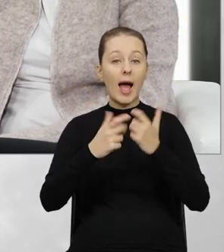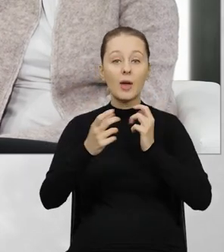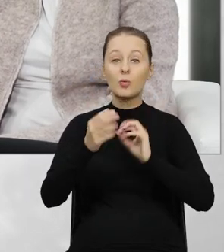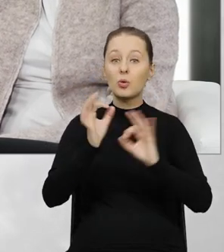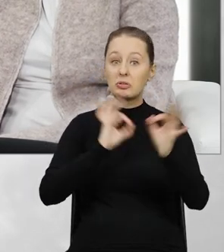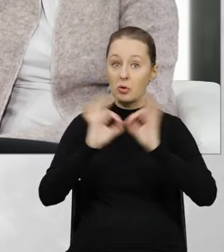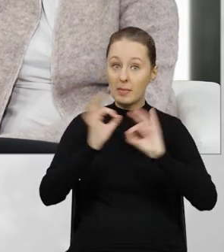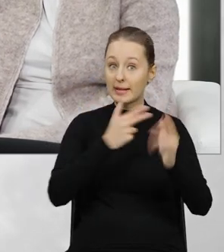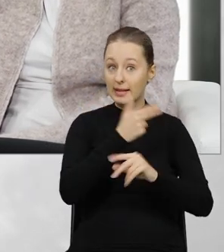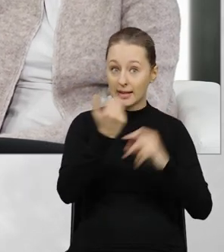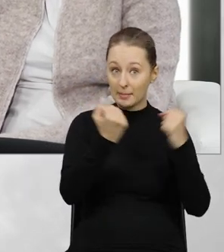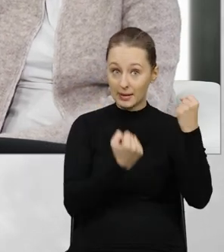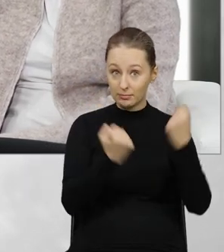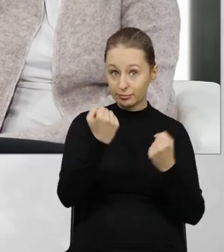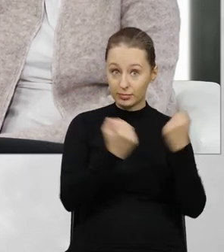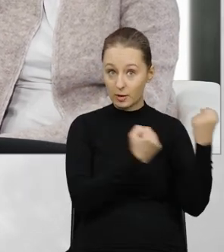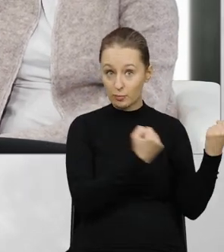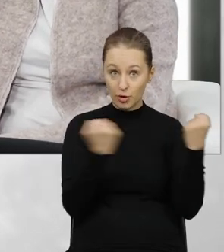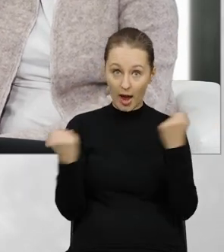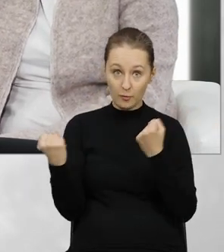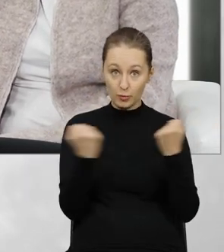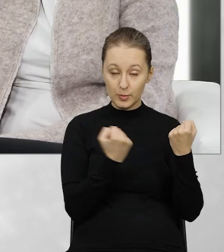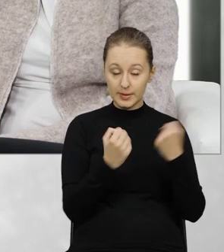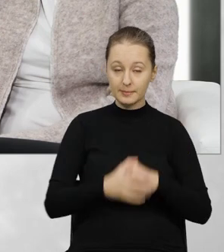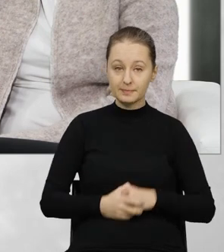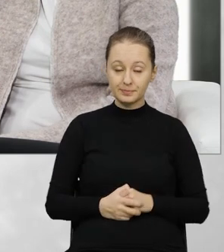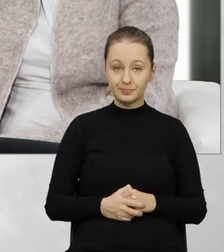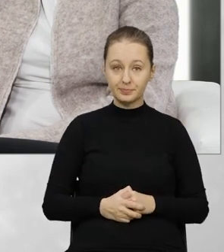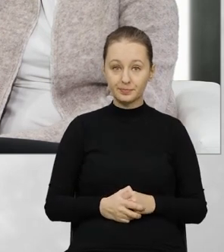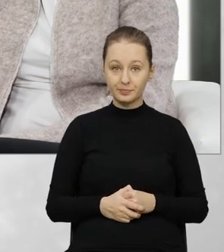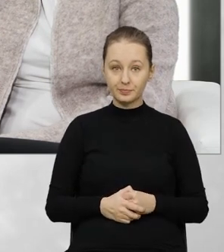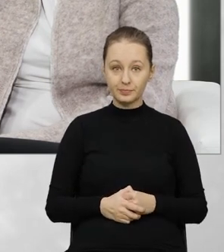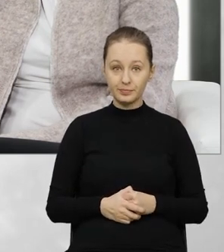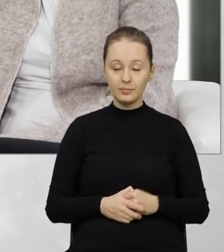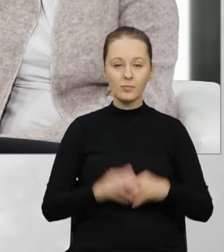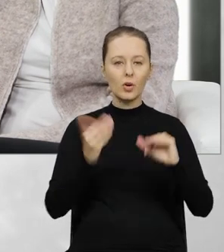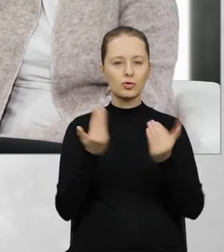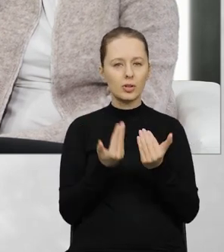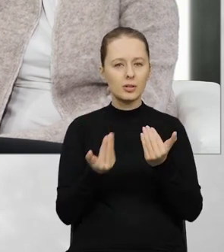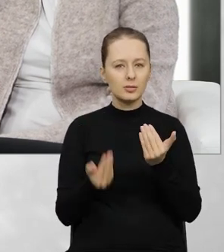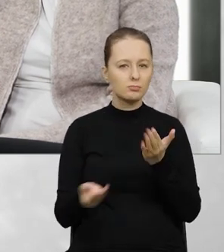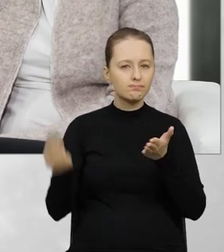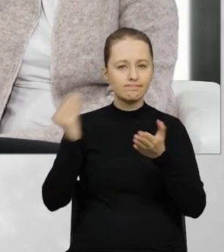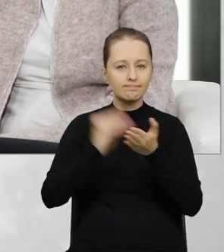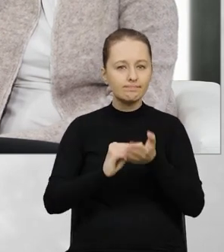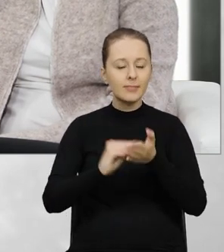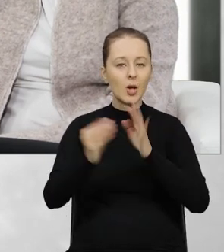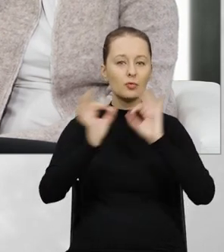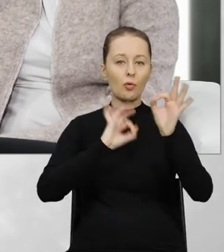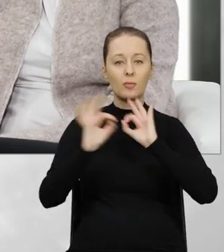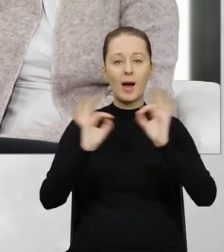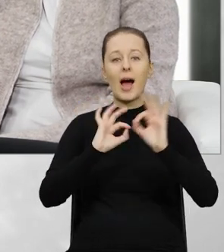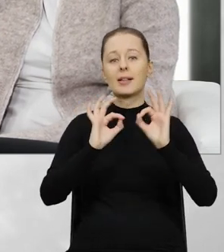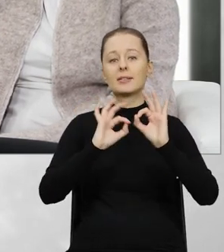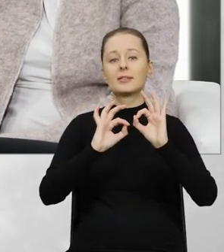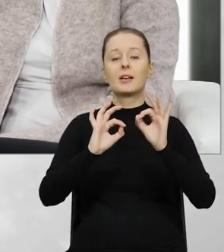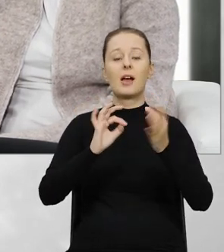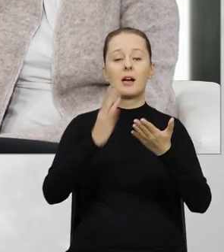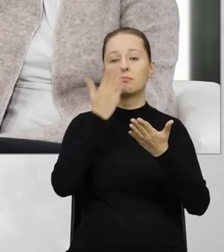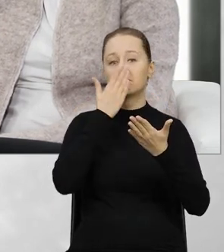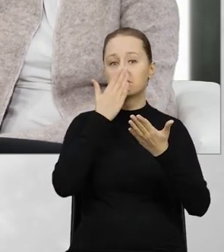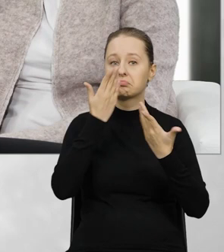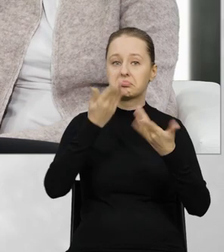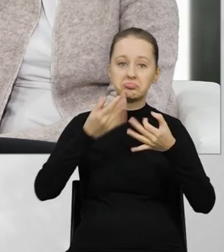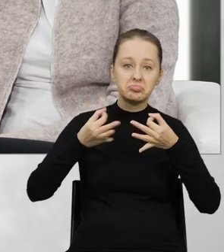o dane dotyczące już samego przewozu, czyli uzupełnia dane dotyczące środka